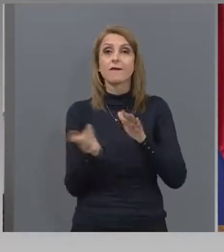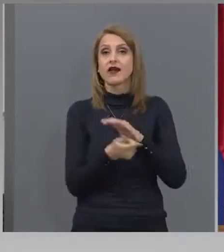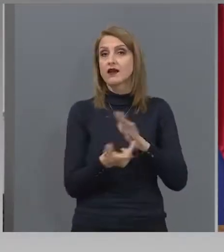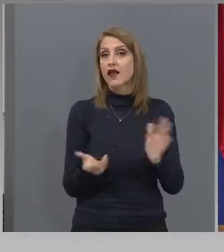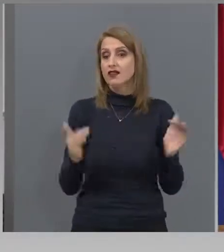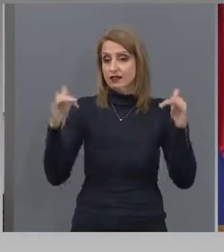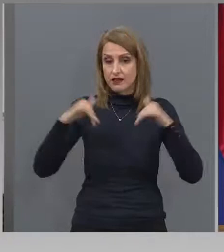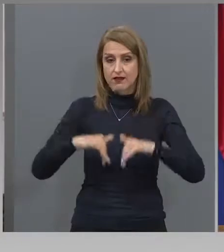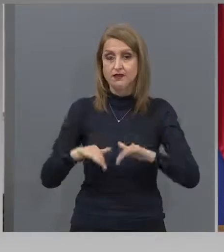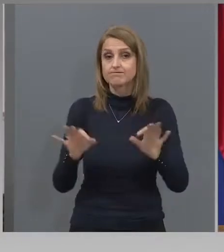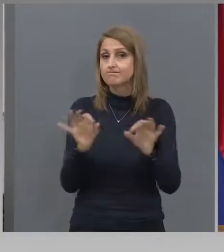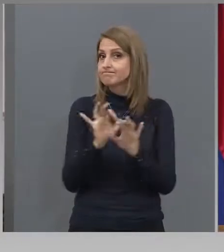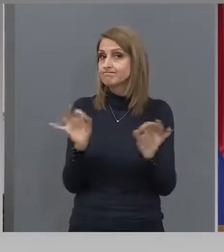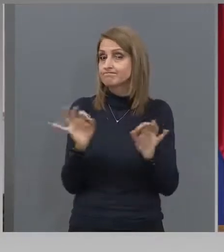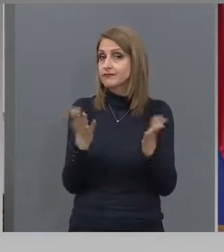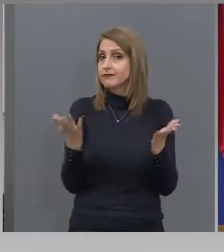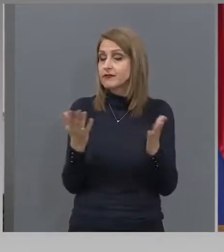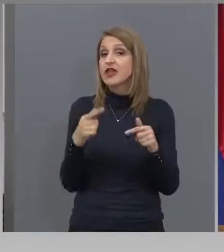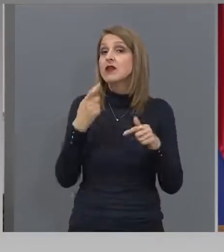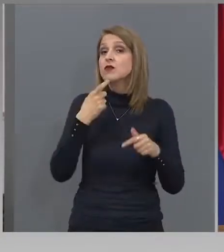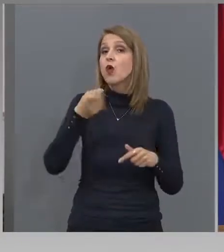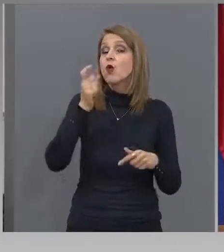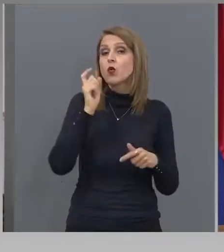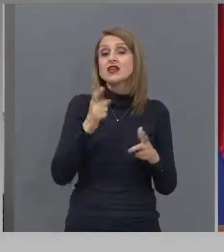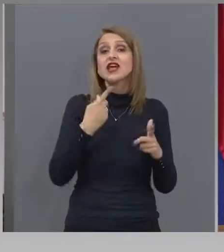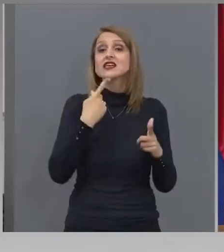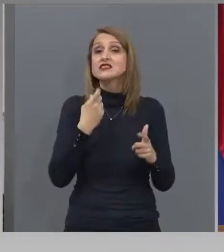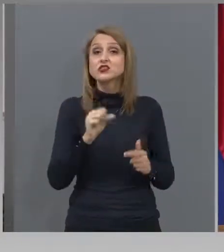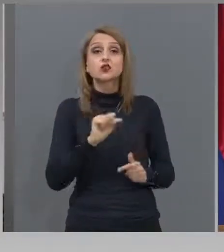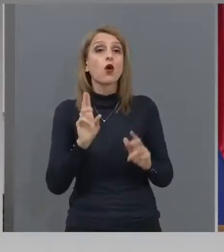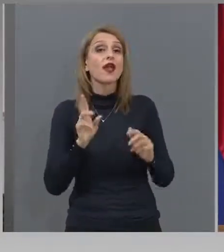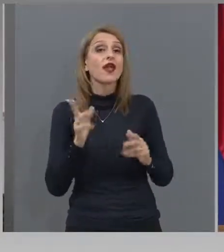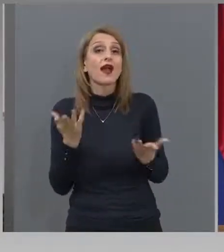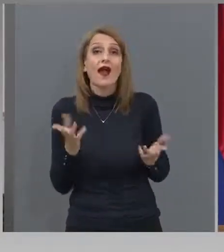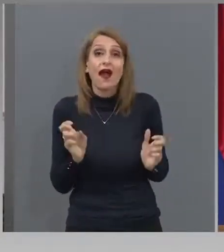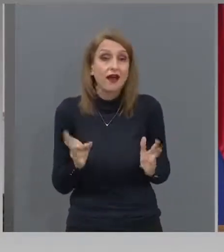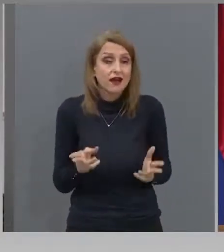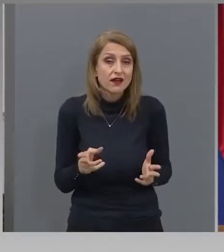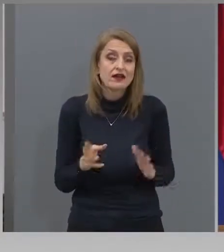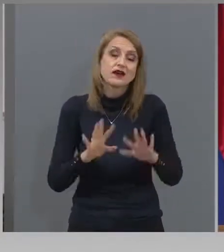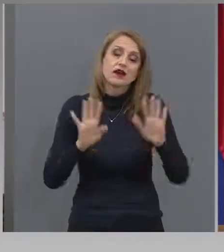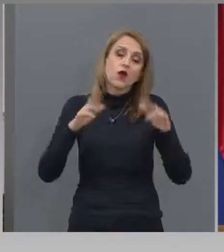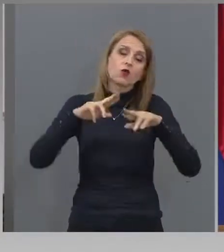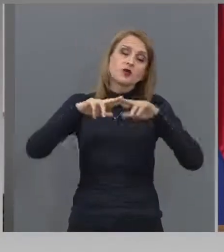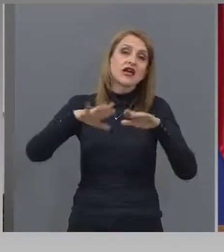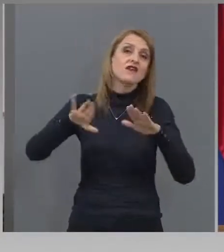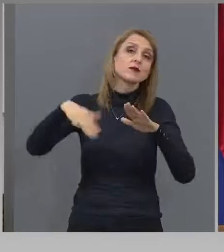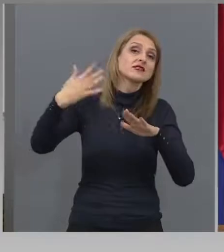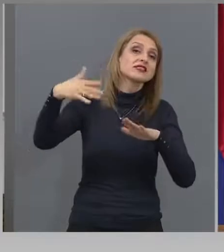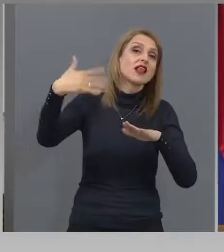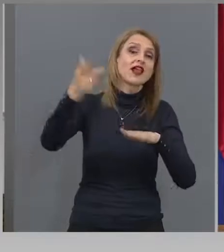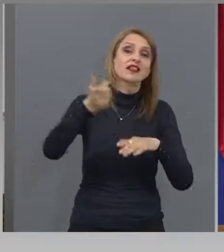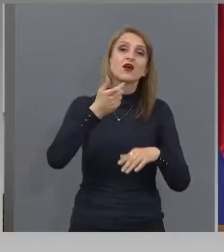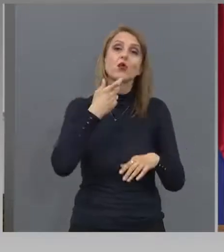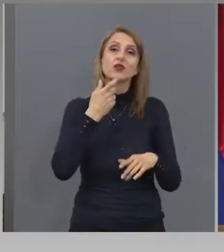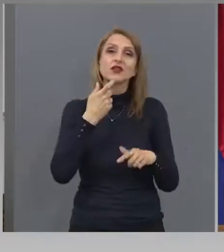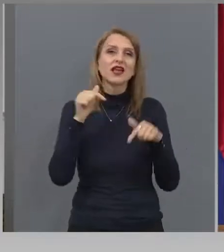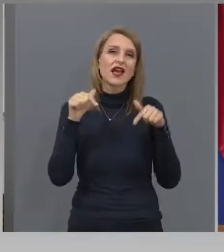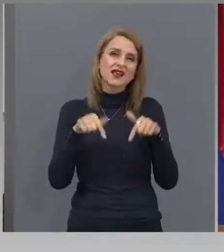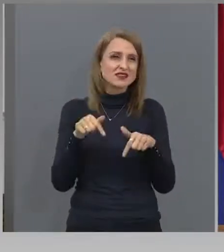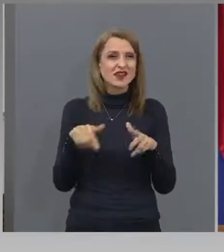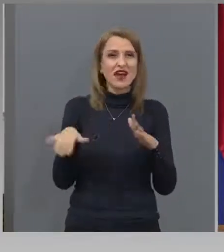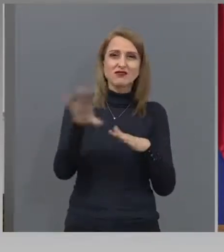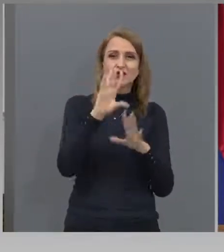То години наред. Защо и как оставам след време, защото сега няма, сега не е готин, трябва да се говорят само лоши работи.